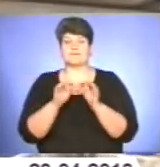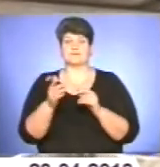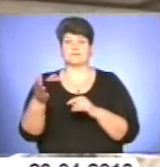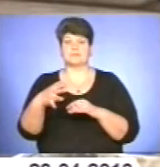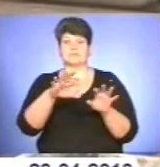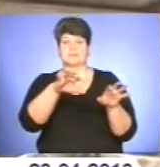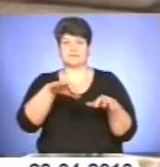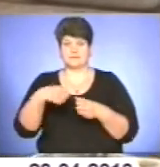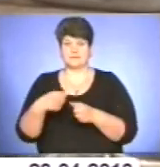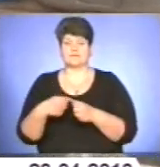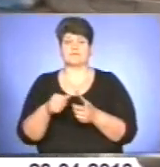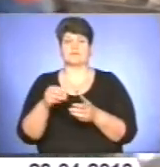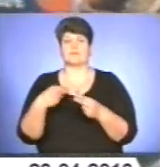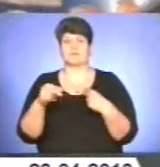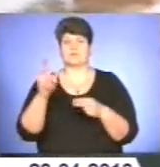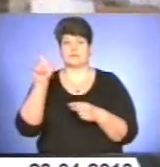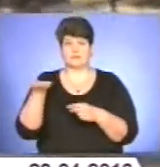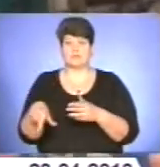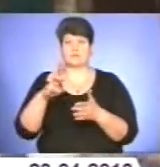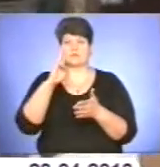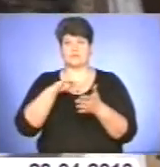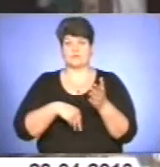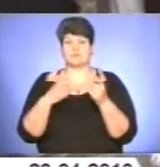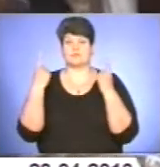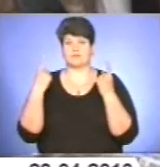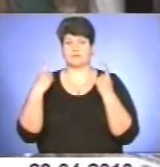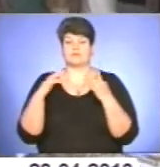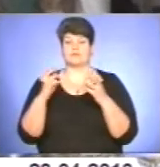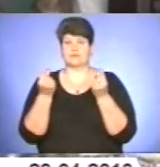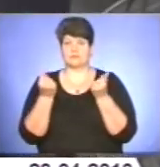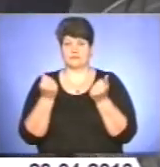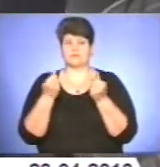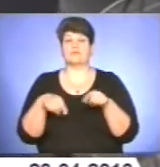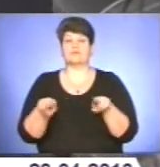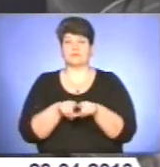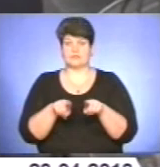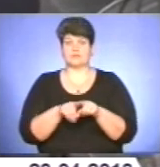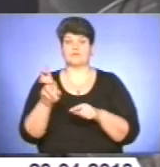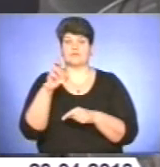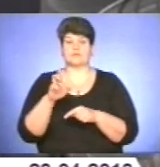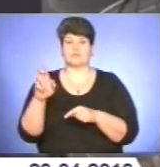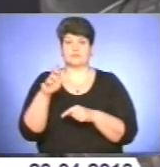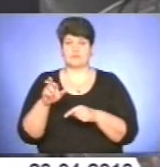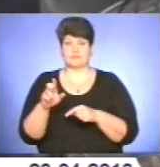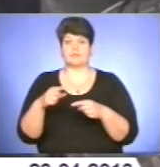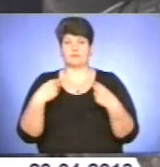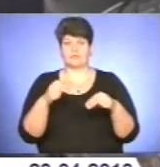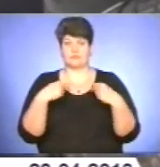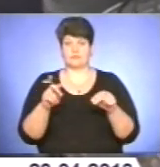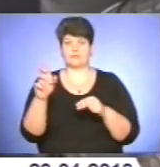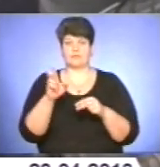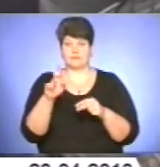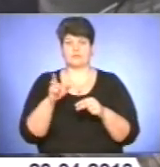утилізували, а торговця оштрафують на чималу суму. Така ж куча щекає і на жительку Бережани, ка торгувала живою рибою на місцевому ринку без